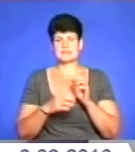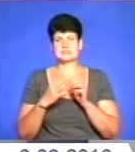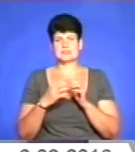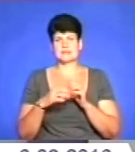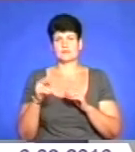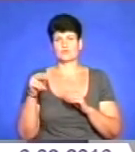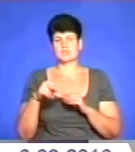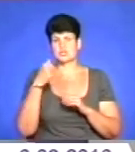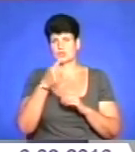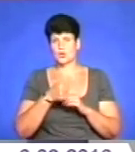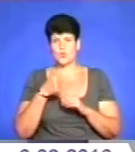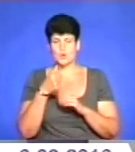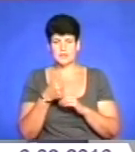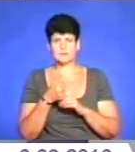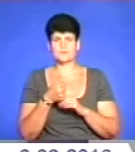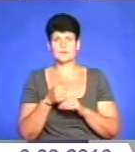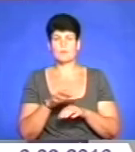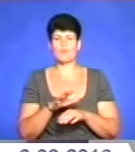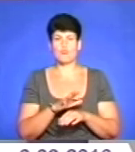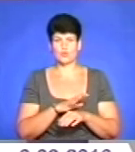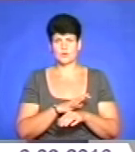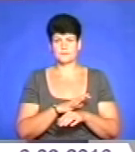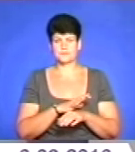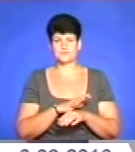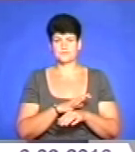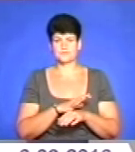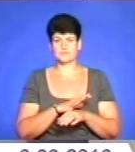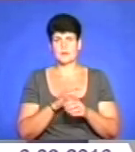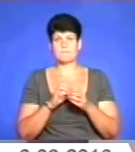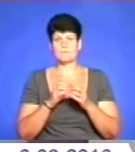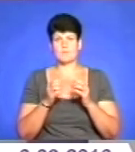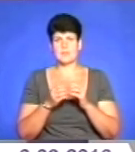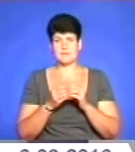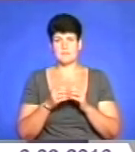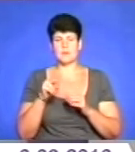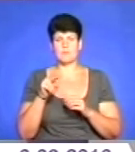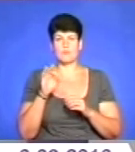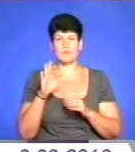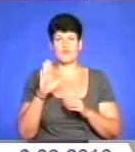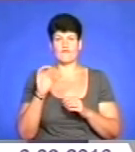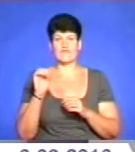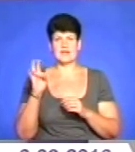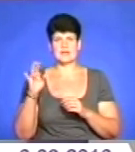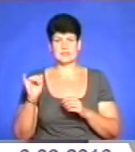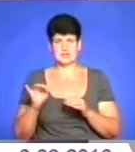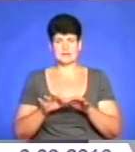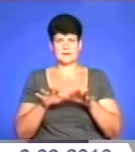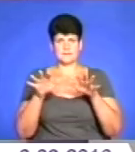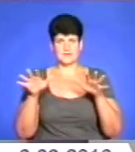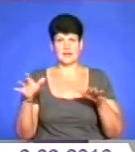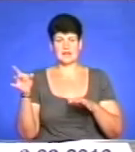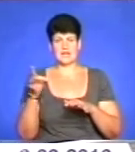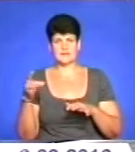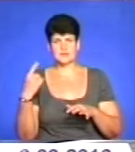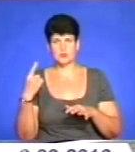2000-х років були проблеми повеней. І в Закарпатті, і Прикарпатті, на Рівненщині,